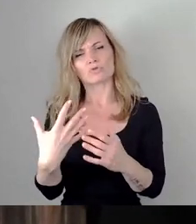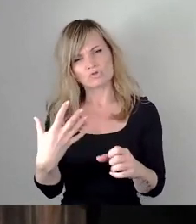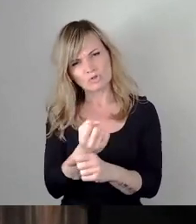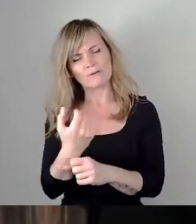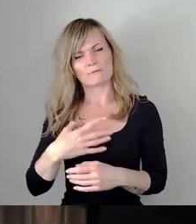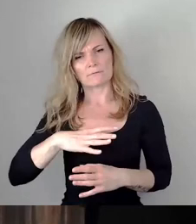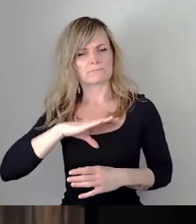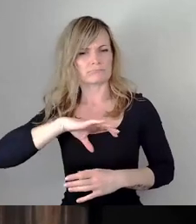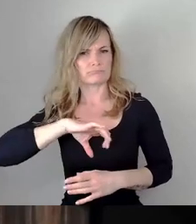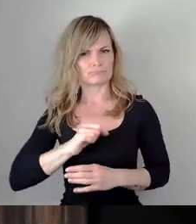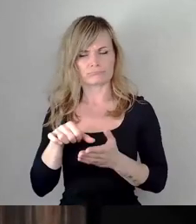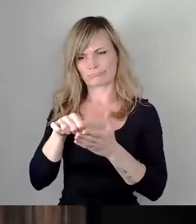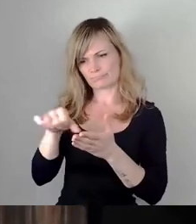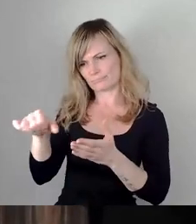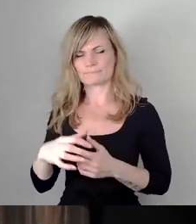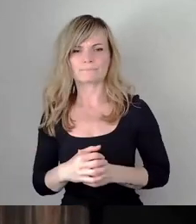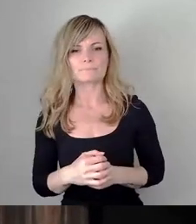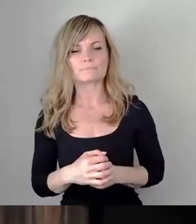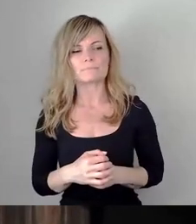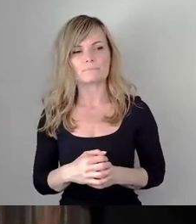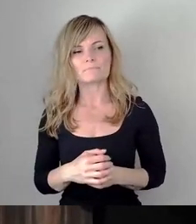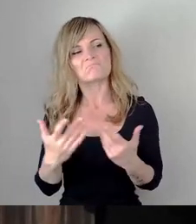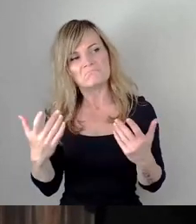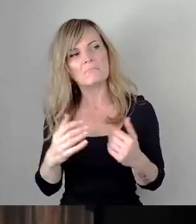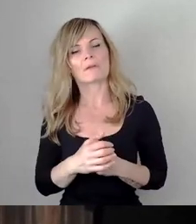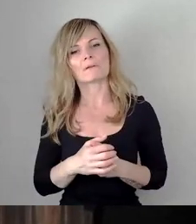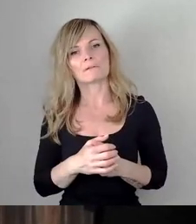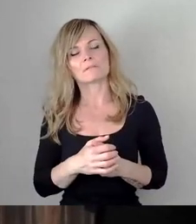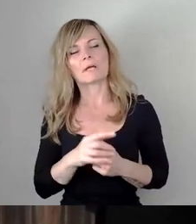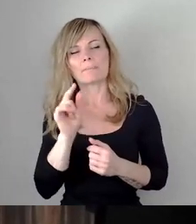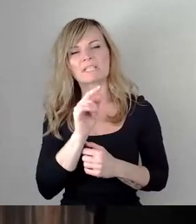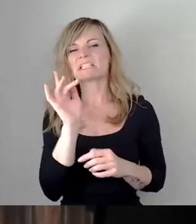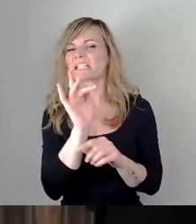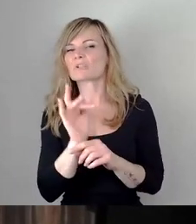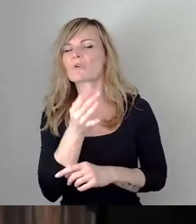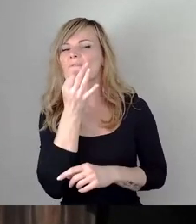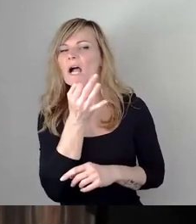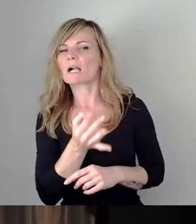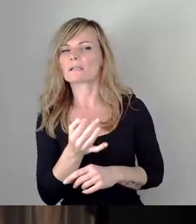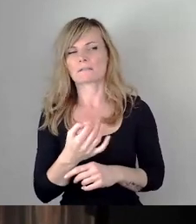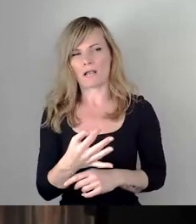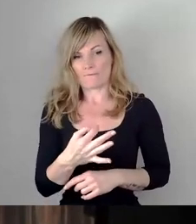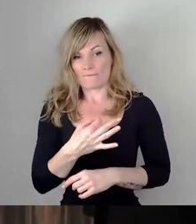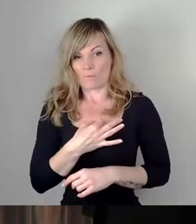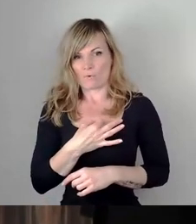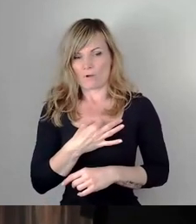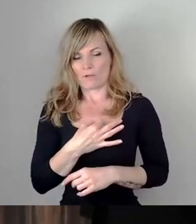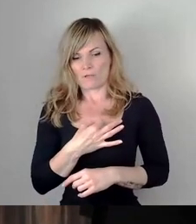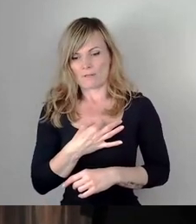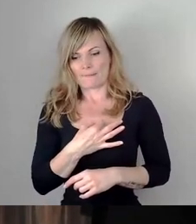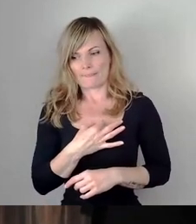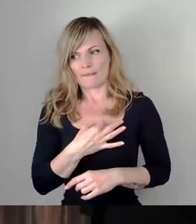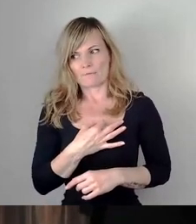Ein kritisches Nachfragen, denn jetzt doch eigentlich dieses doch für uns erleichternde